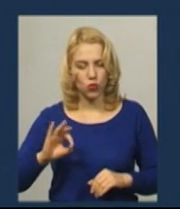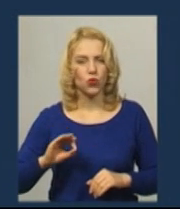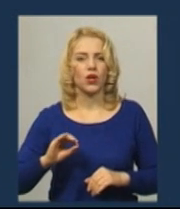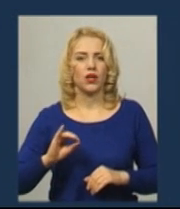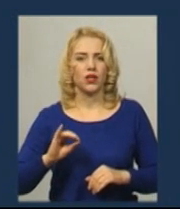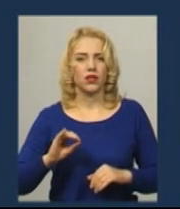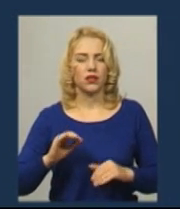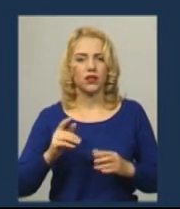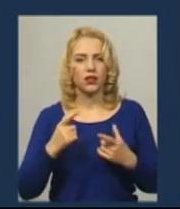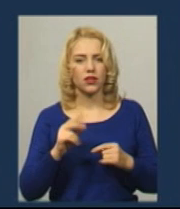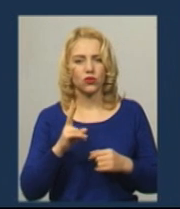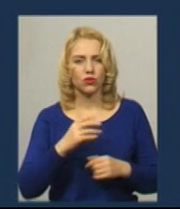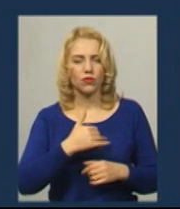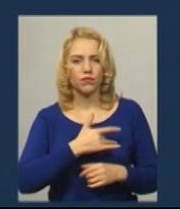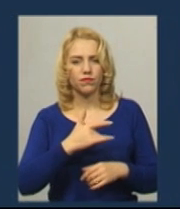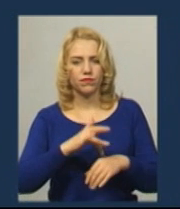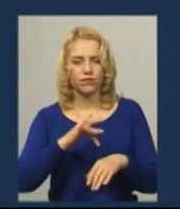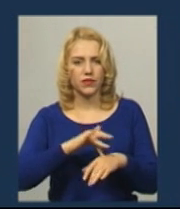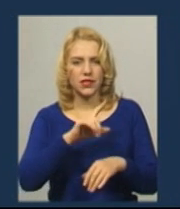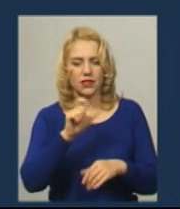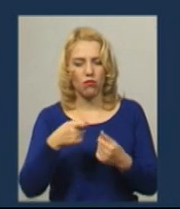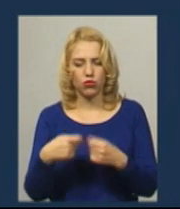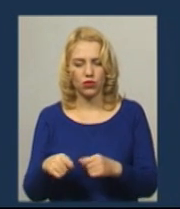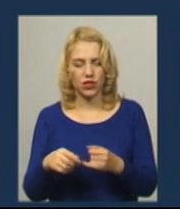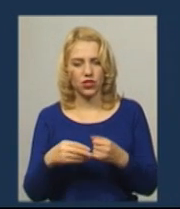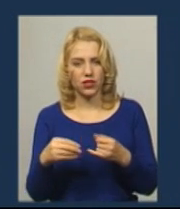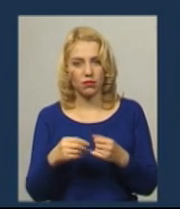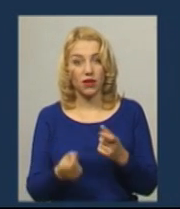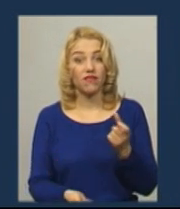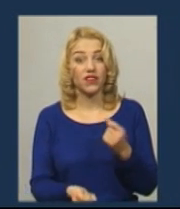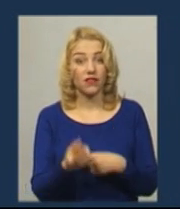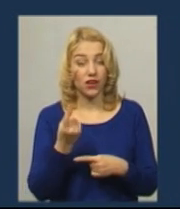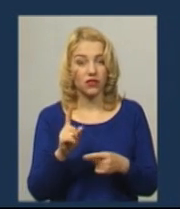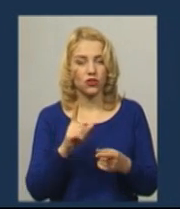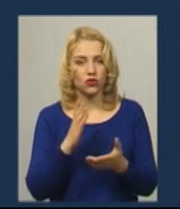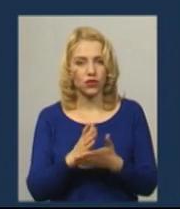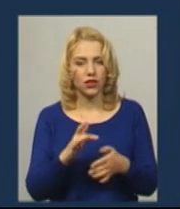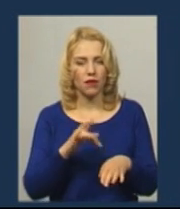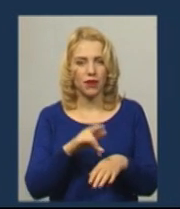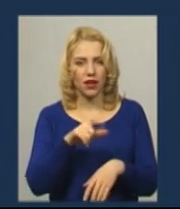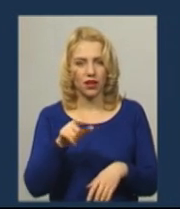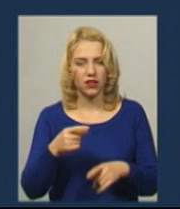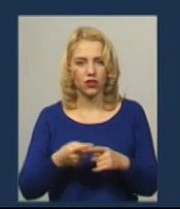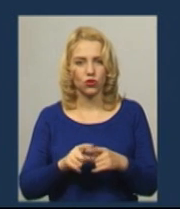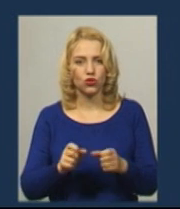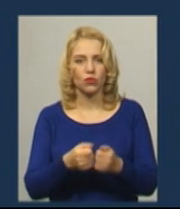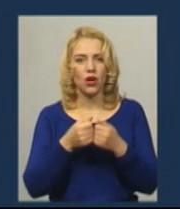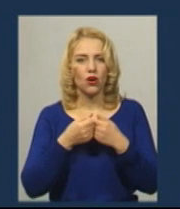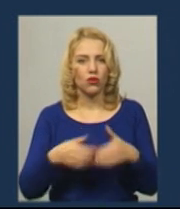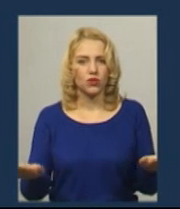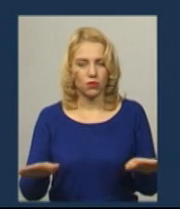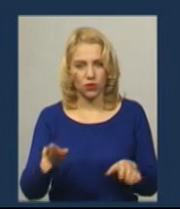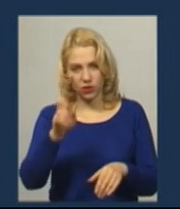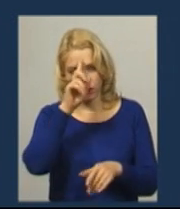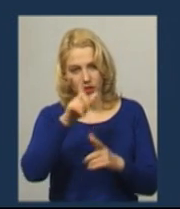з прихильниками за продаж землі. Виявляється, що навіть є прихильники того, аби розпродати нашу Україну.